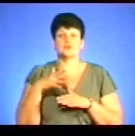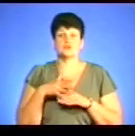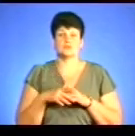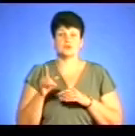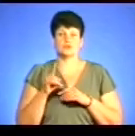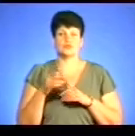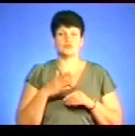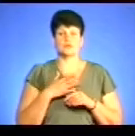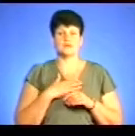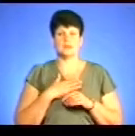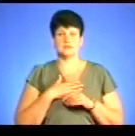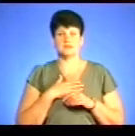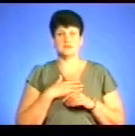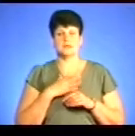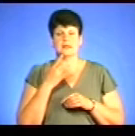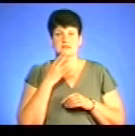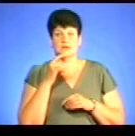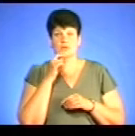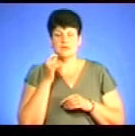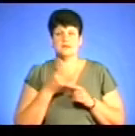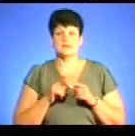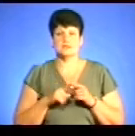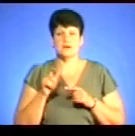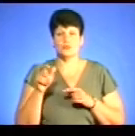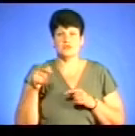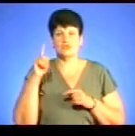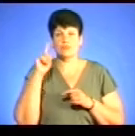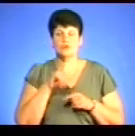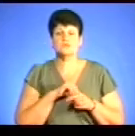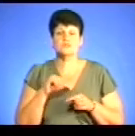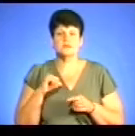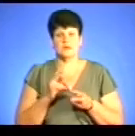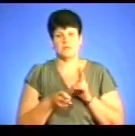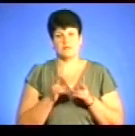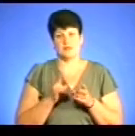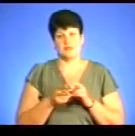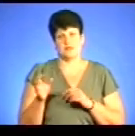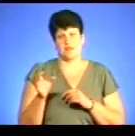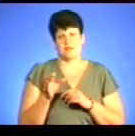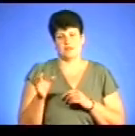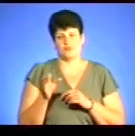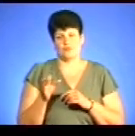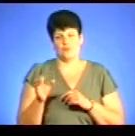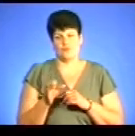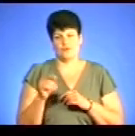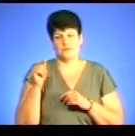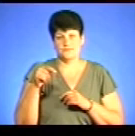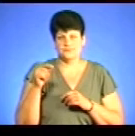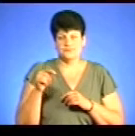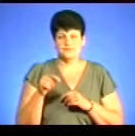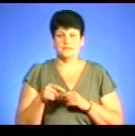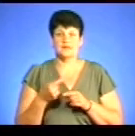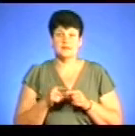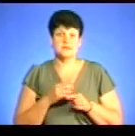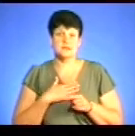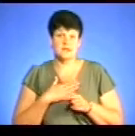нація українців, яка сьогодні є, це люди, які вміють самі готувати і робити алкогольні напої, хоч це, на жаль, так воно і є, тому що це